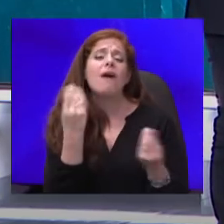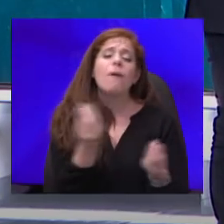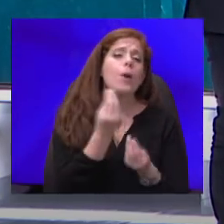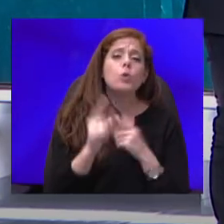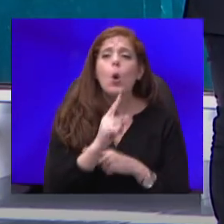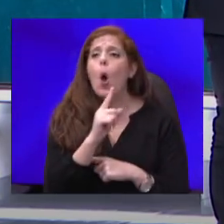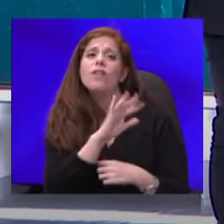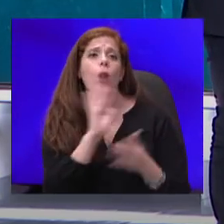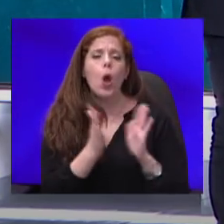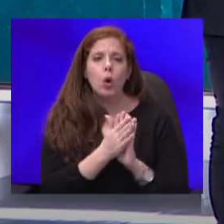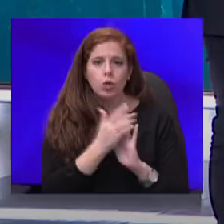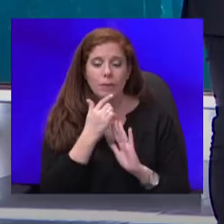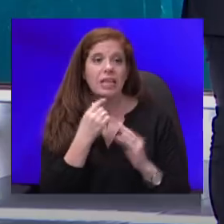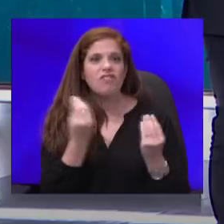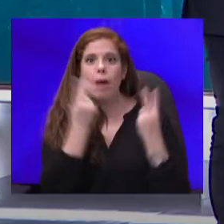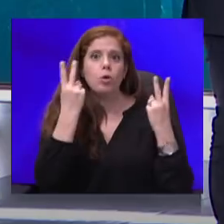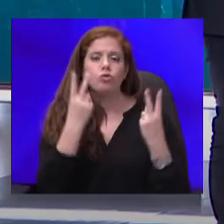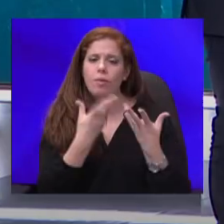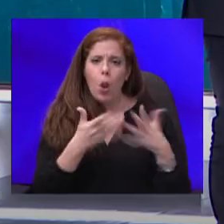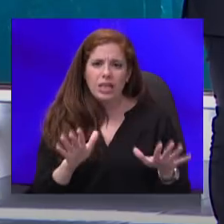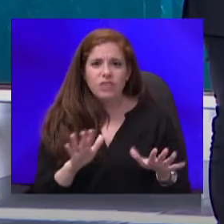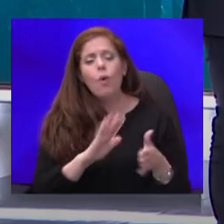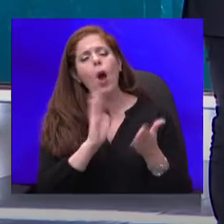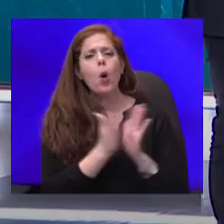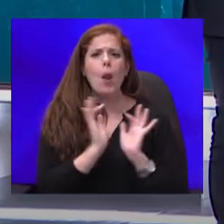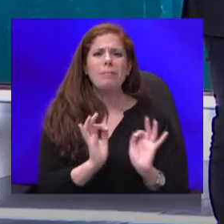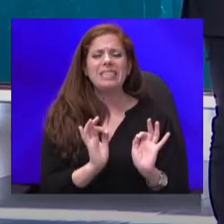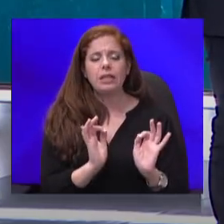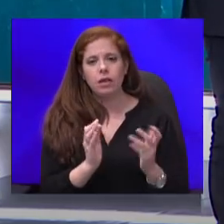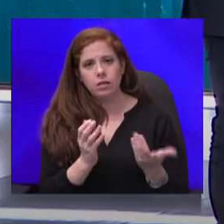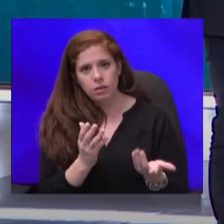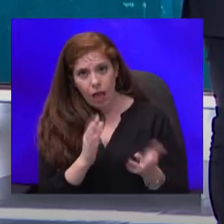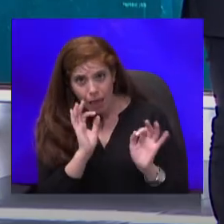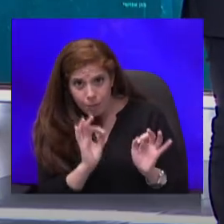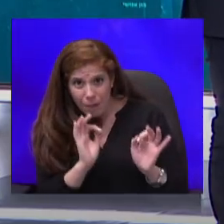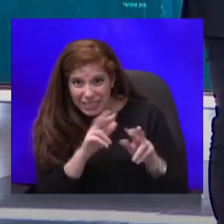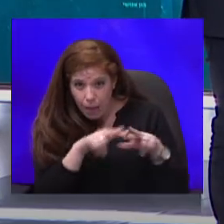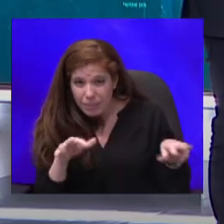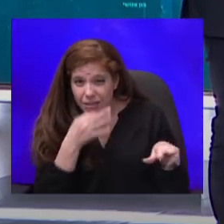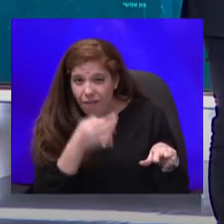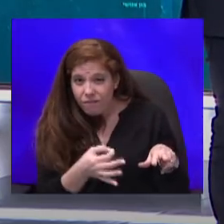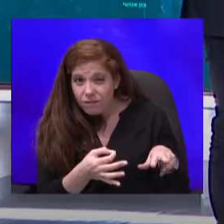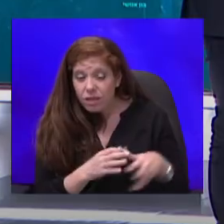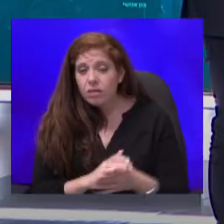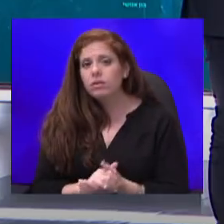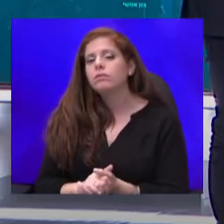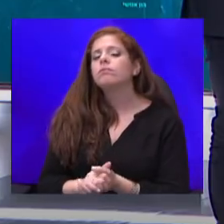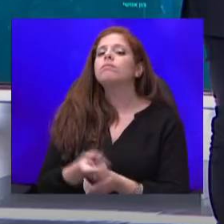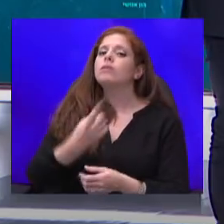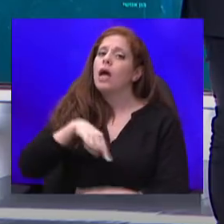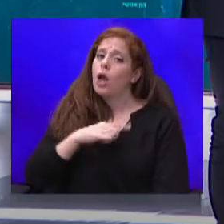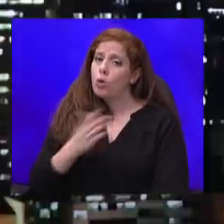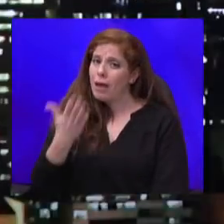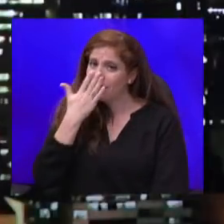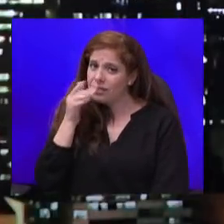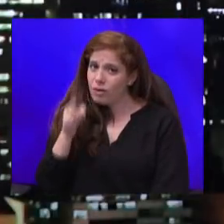נחשפו, הכל בסדר, הכל תחת שליטה. האם זה באמת המצב? אנחנו מאכזבים אותך עם זה שאין פה